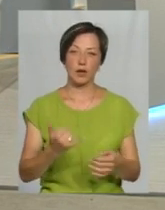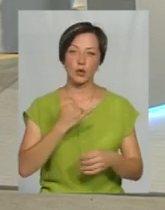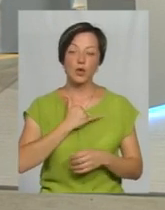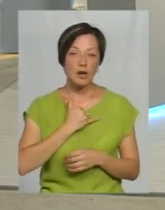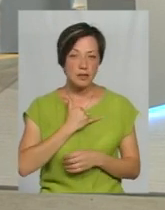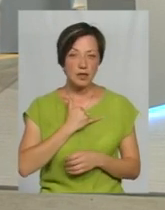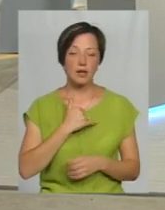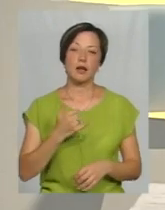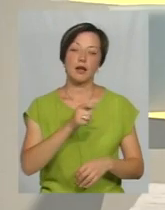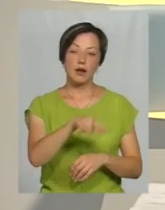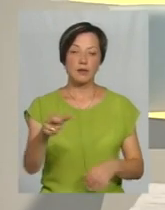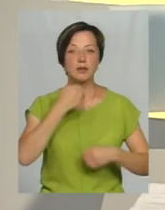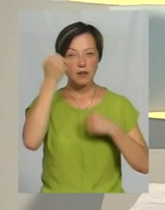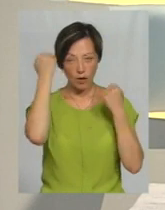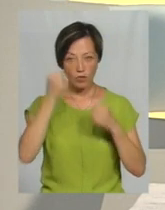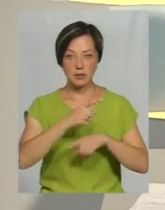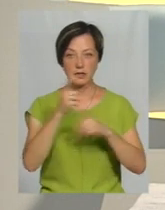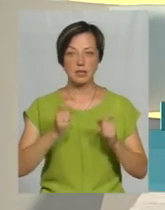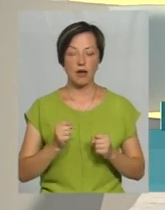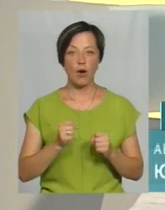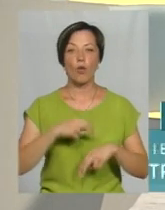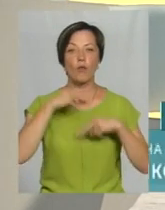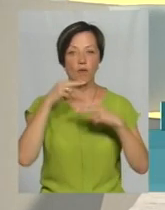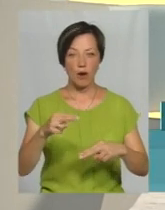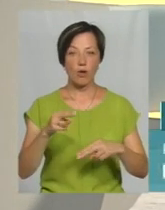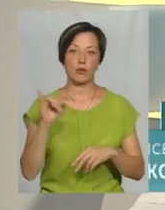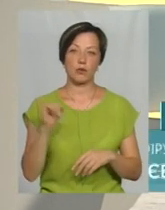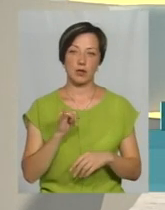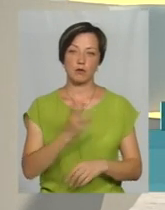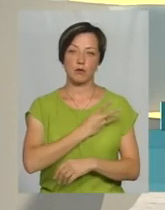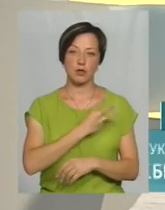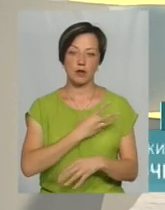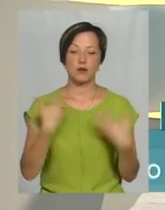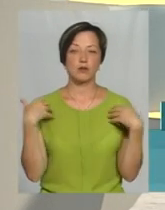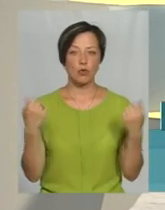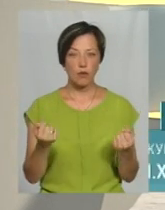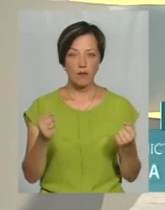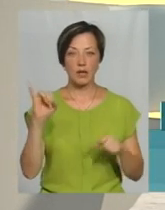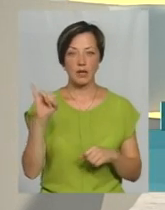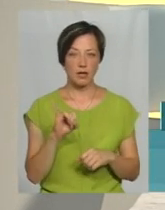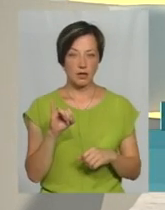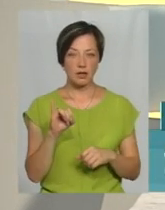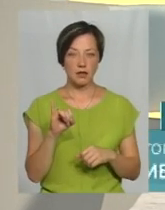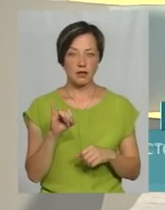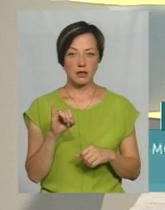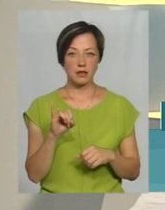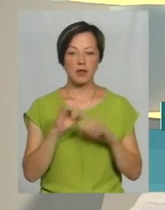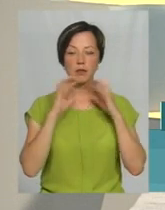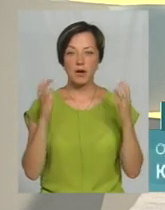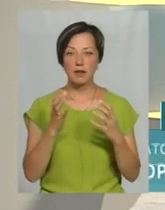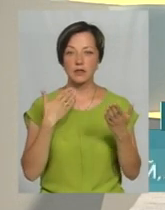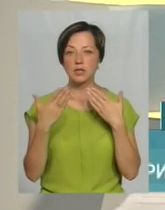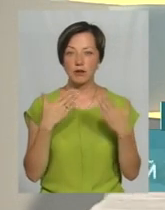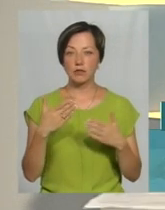завітали. Глядачам дякуємо за увагу і з побажаннями здоров'я. І дбайливо